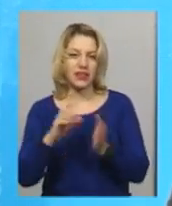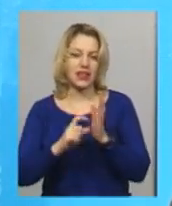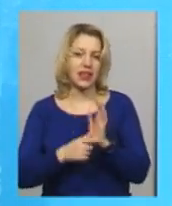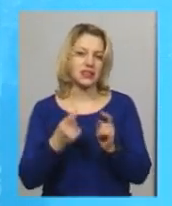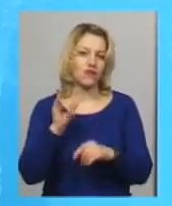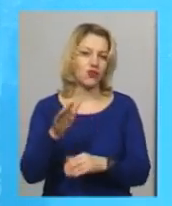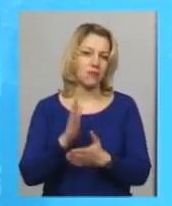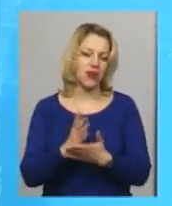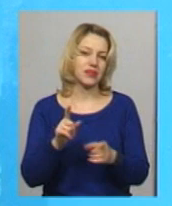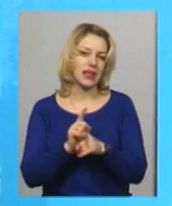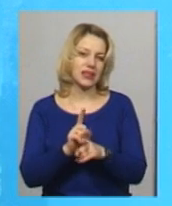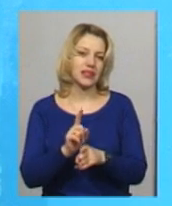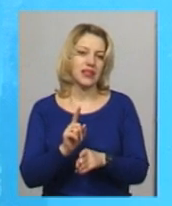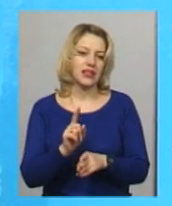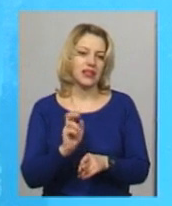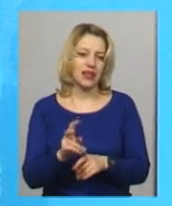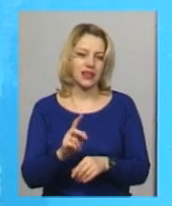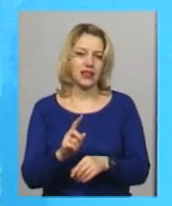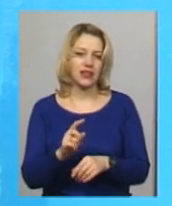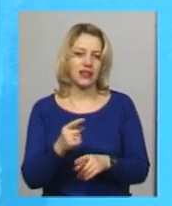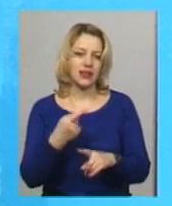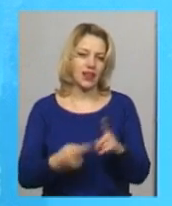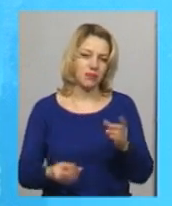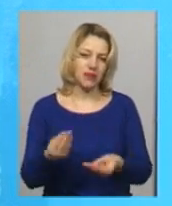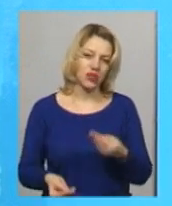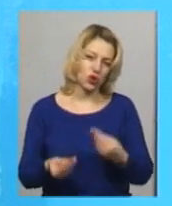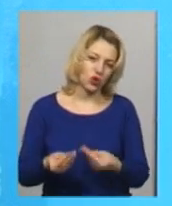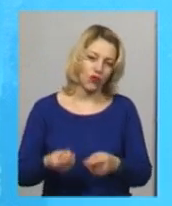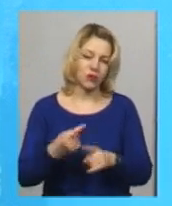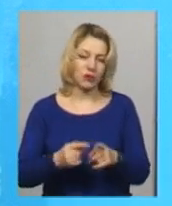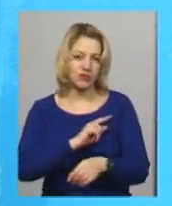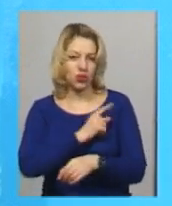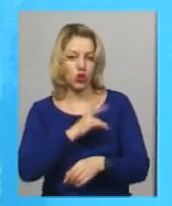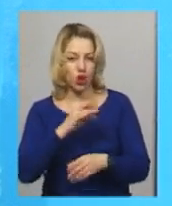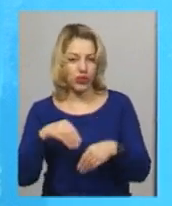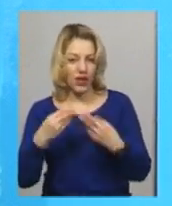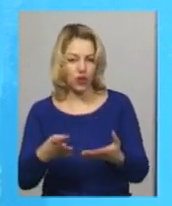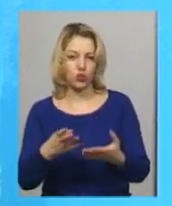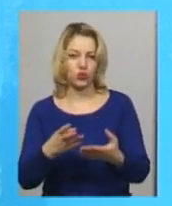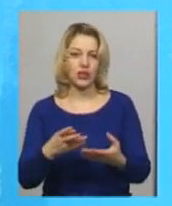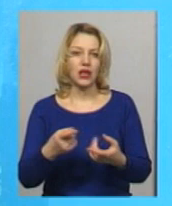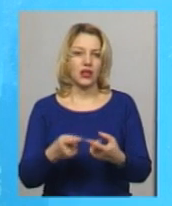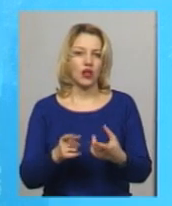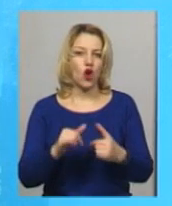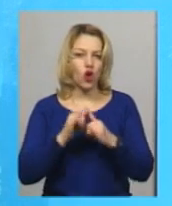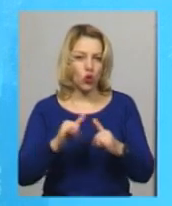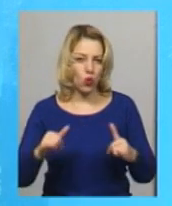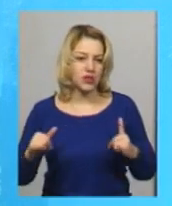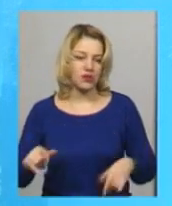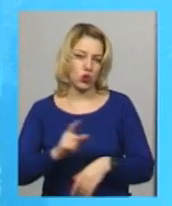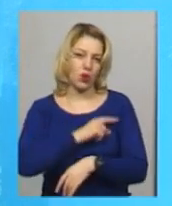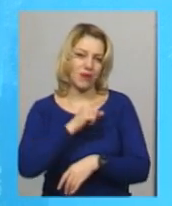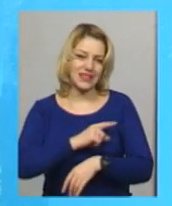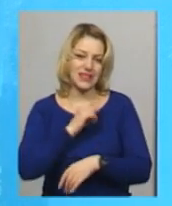елемент напівсерйозного, напівігрового, але дають задатки до розвитку і до майстерності